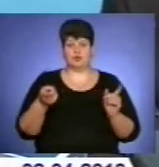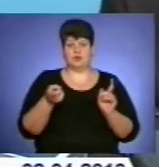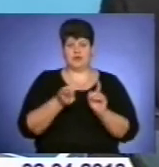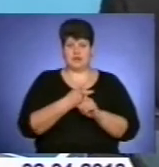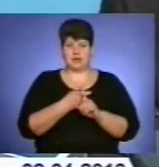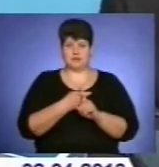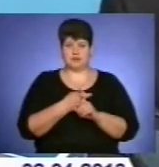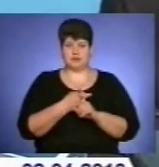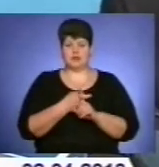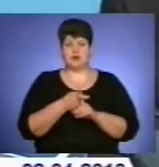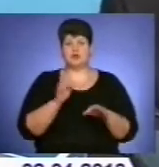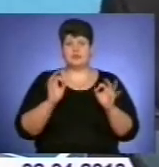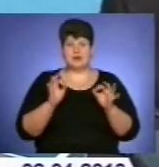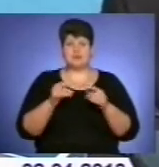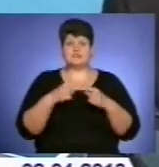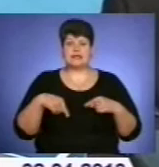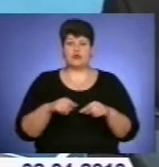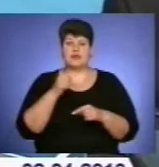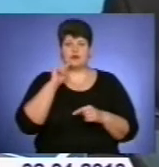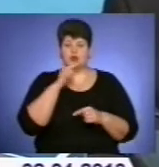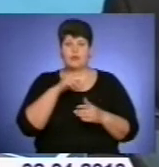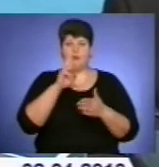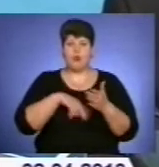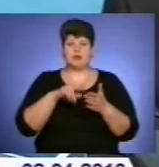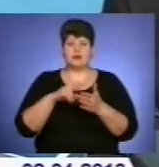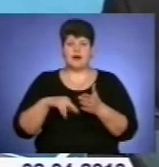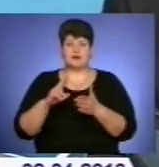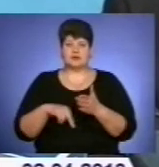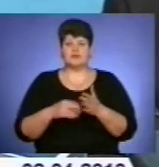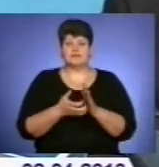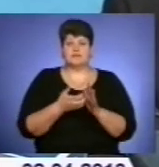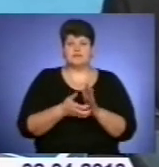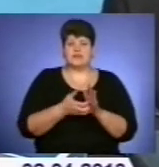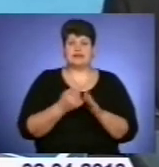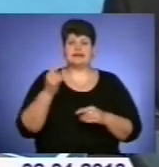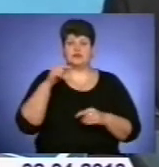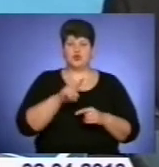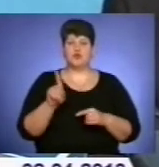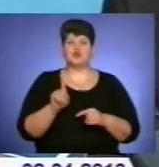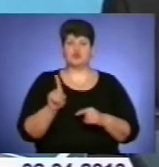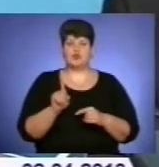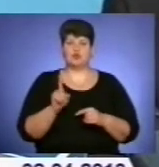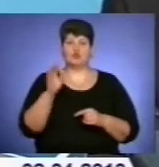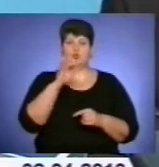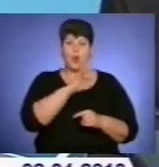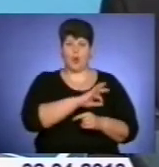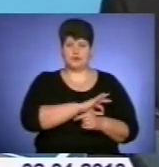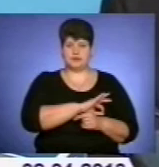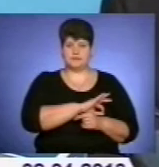реальним сектором економіки. Тобто податків бракує для того, щоб доходи,